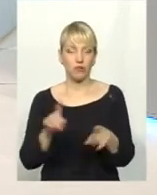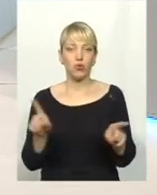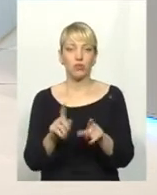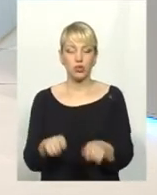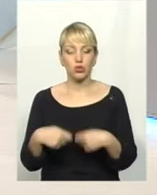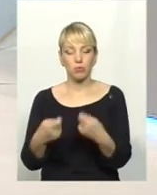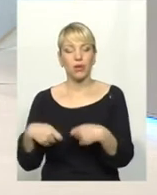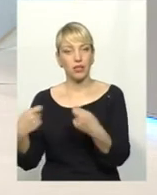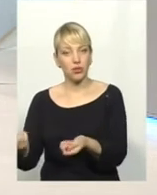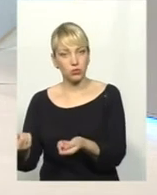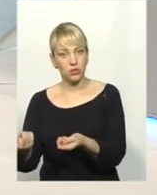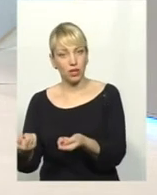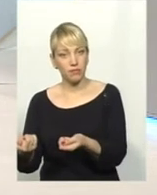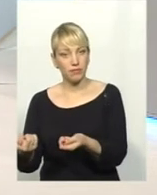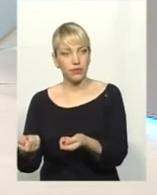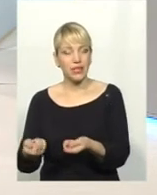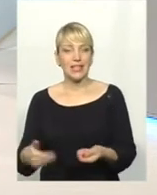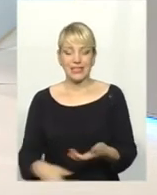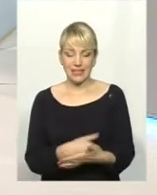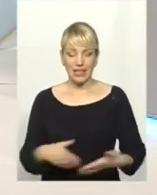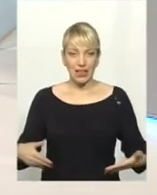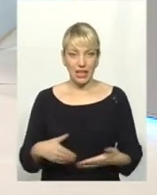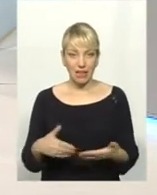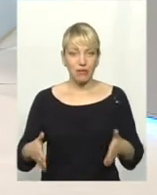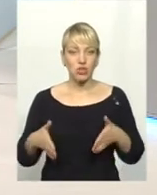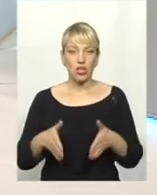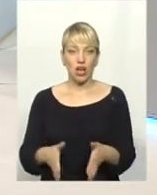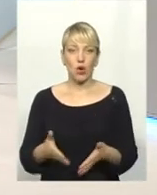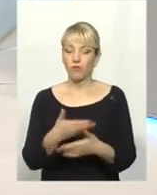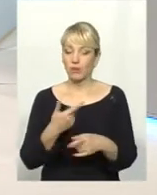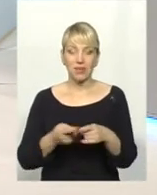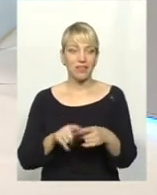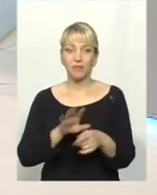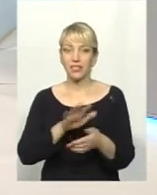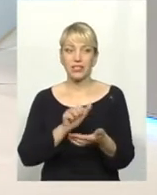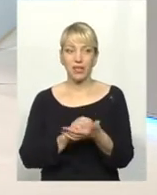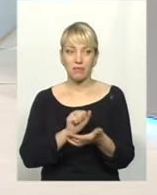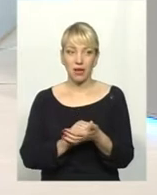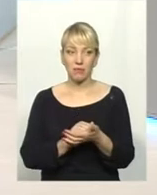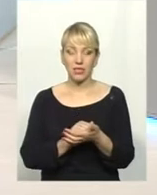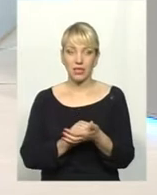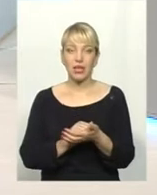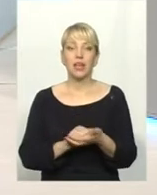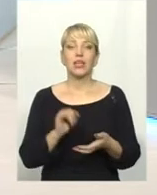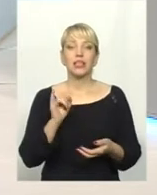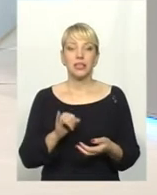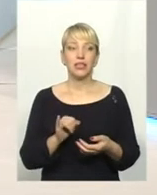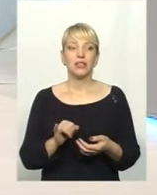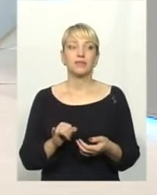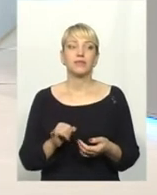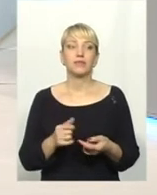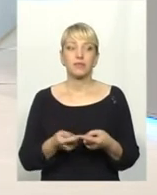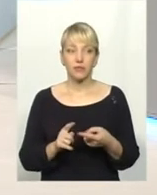статевим шляхом, і ми їм не займаємося, їм займають інфекціоністи, як гепатіти. Гепатит B,